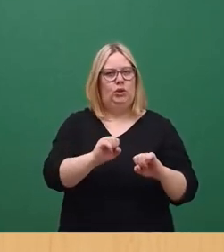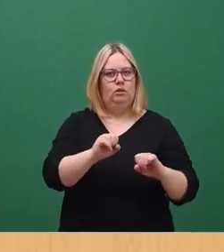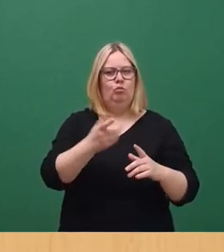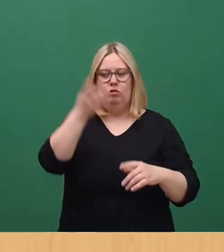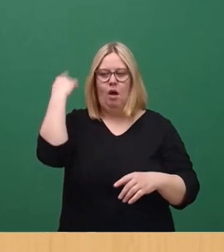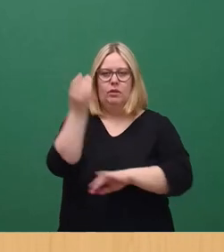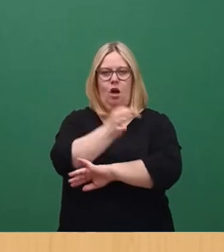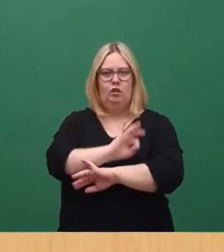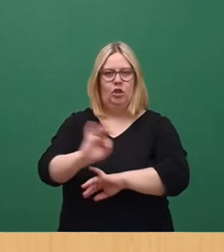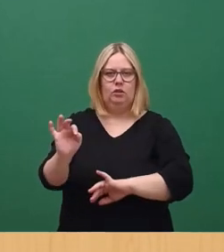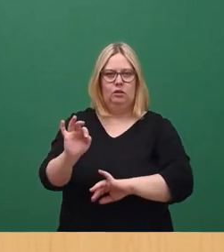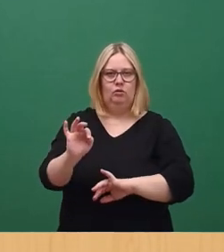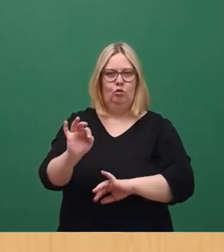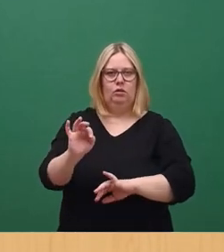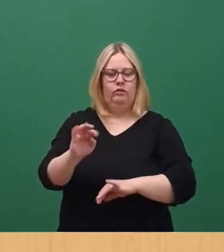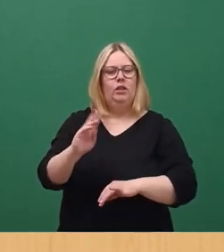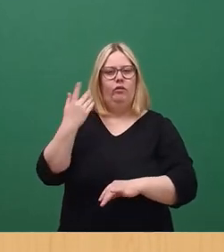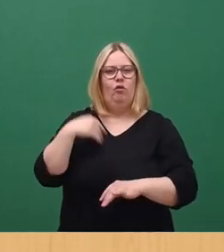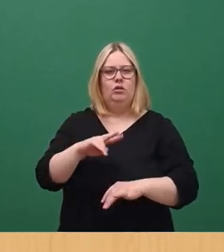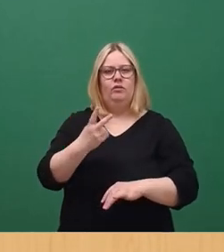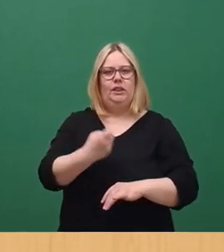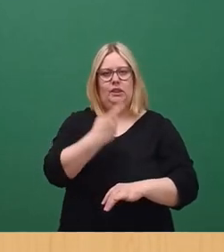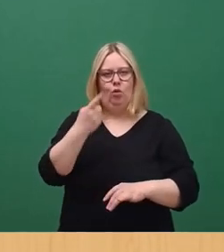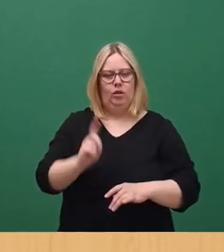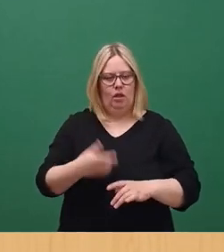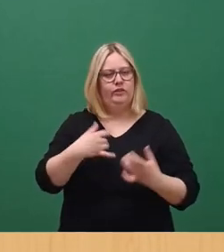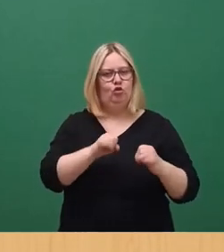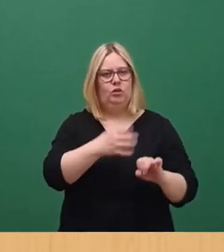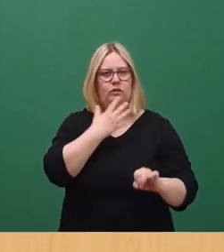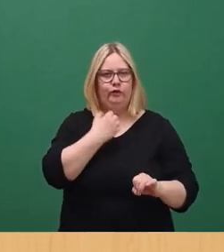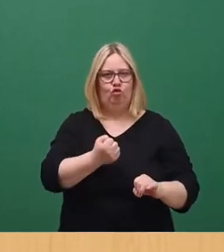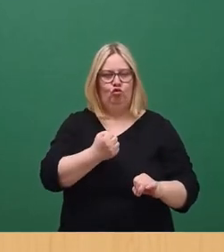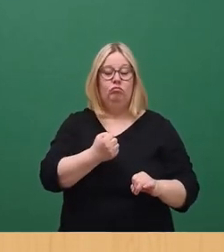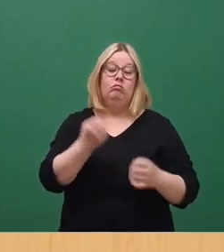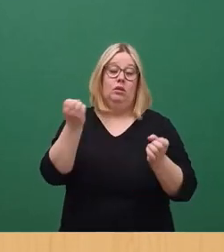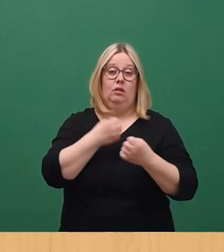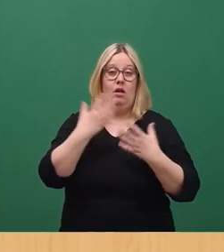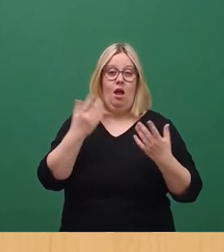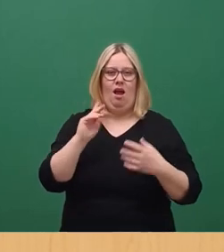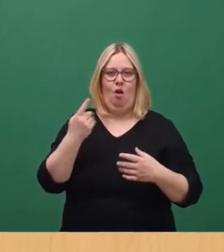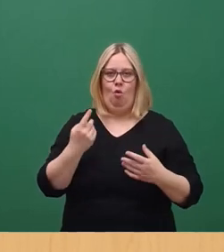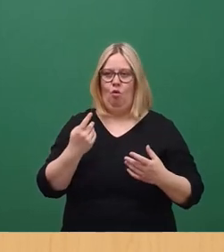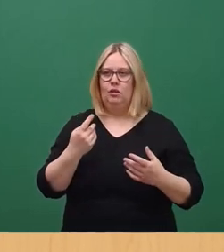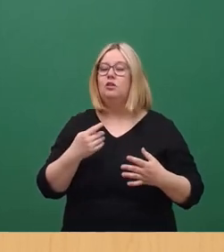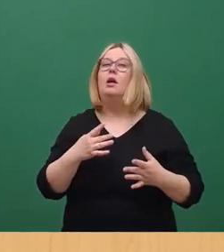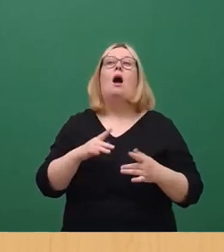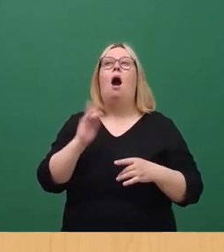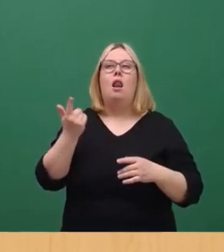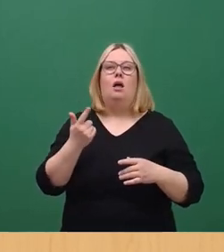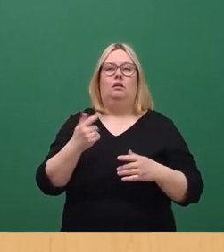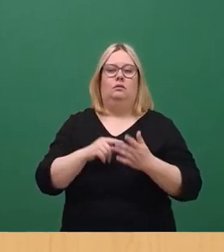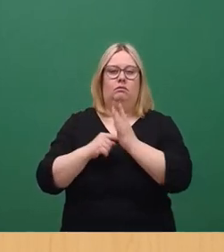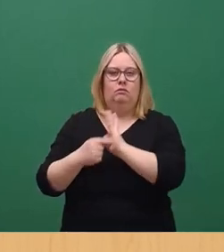dieser, der zweiten Hälfte des 20. Jahrhunderts. Richtig ist, dass aber nicht jede Anregung, nicht jede